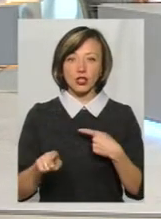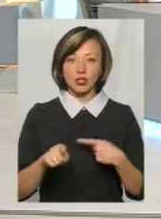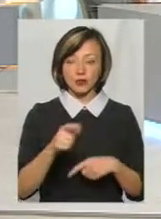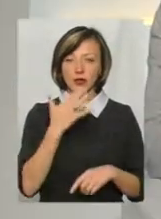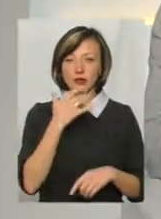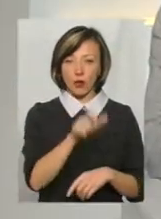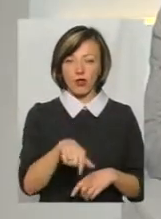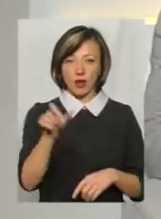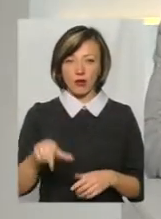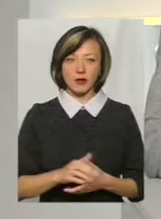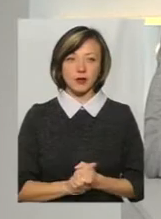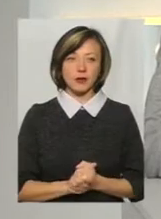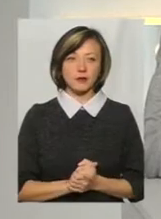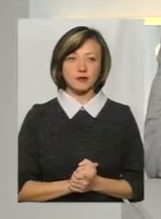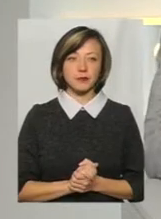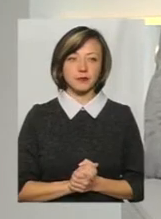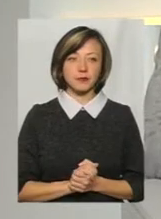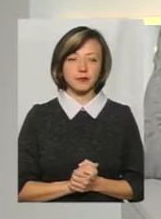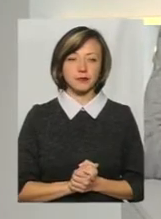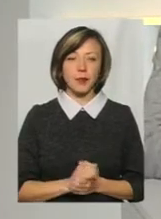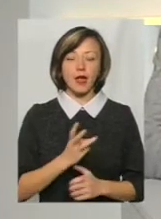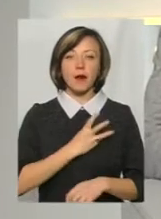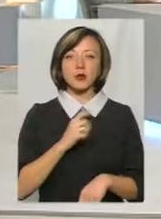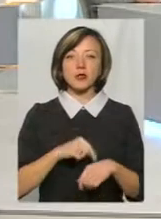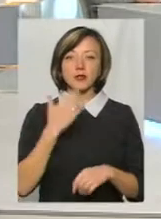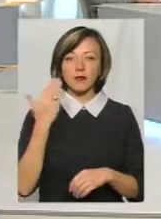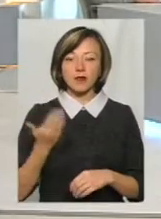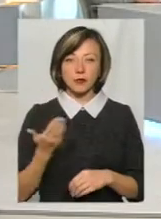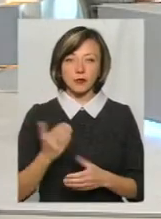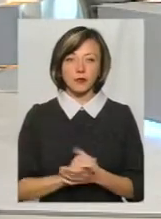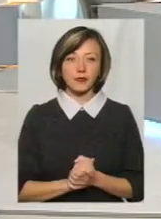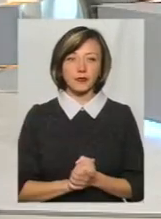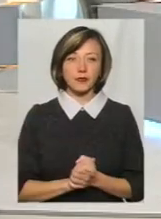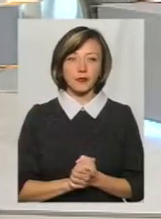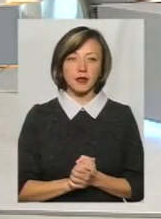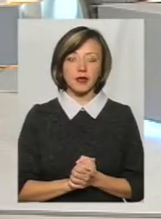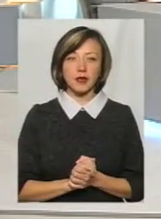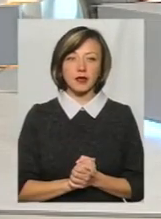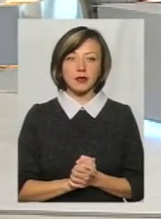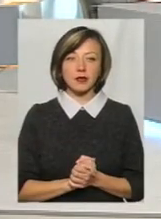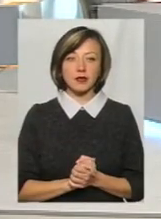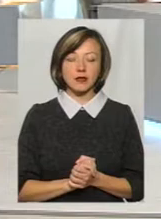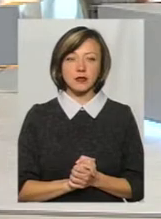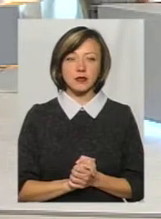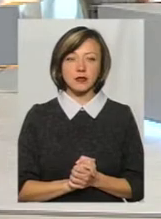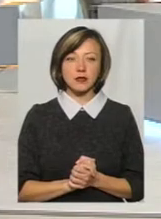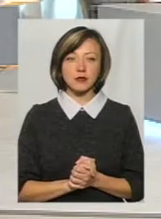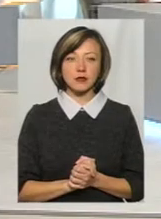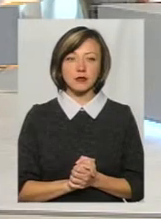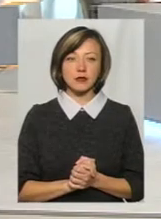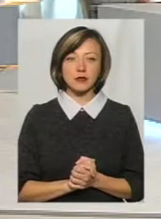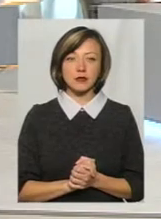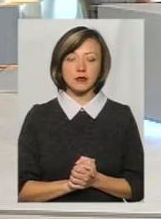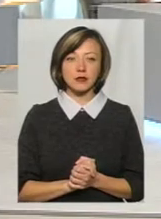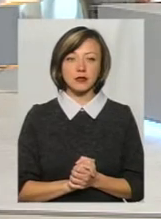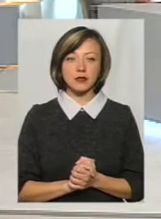Добре, дякую. Це більше не запитання, все ж таки емоційний такий виступ. Думка. Дискусивно. Так. І давайте з вами належимо. Ваша думка. Стосовно